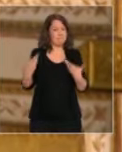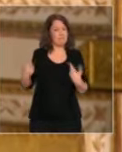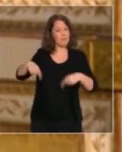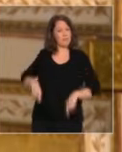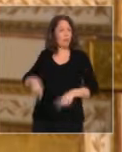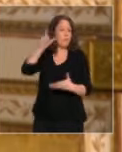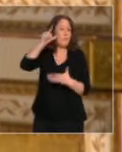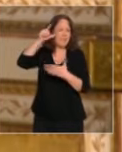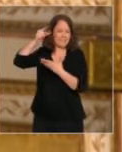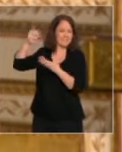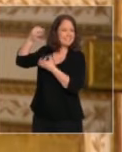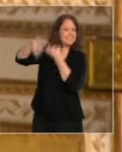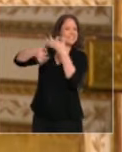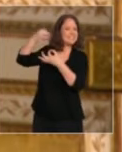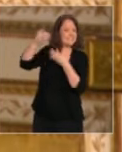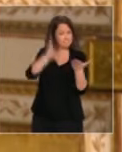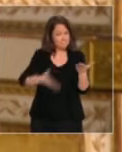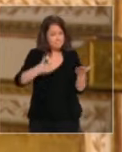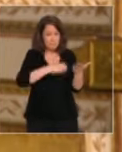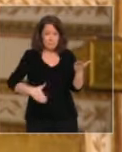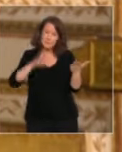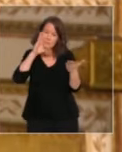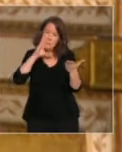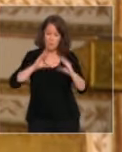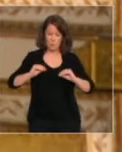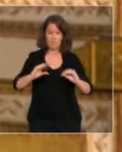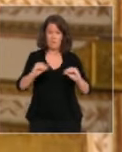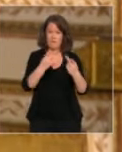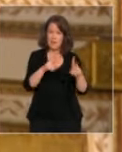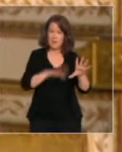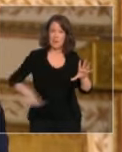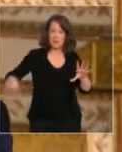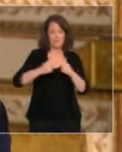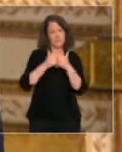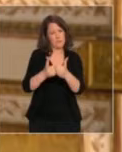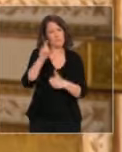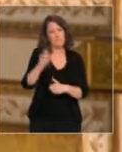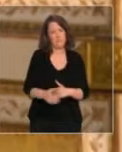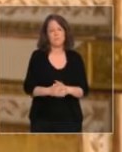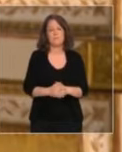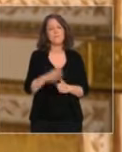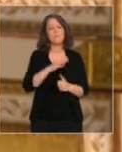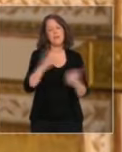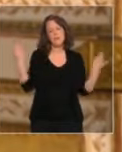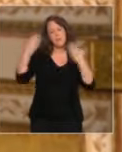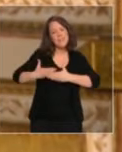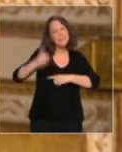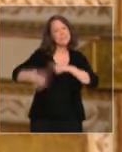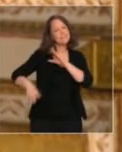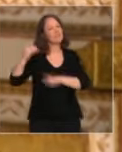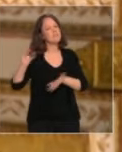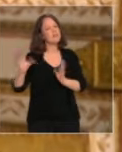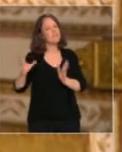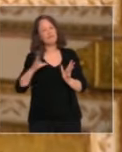matière d'aider à ce que ces règles soient les mêmes partout sur notre sol. Des couvre-feux ont été décidés là où c'était utile,